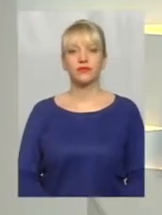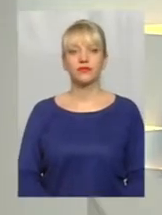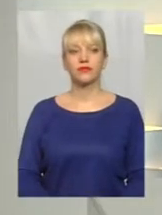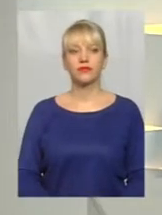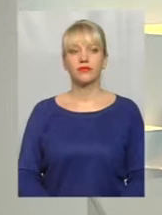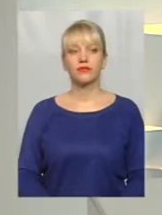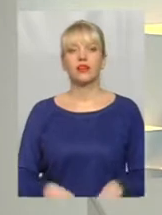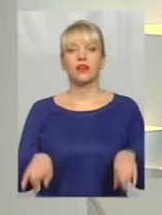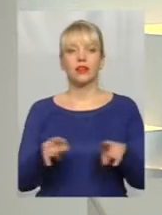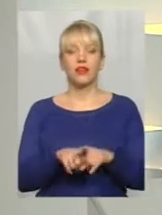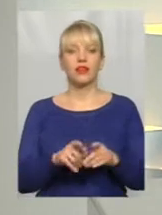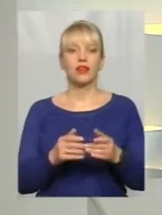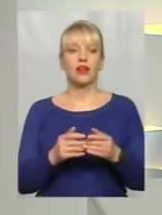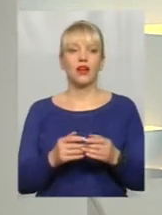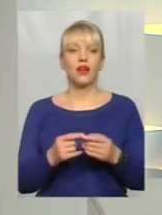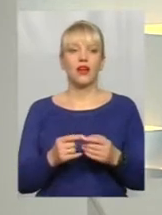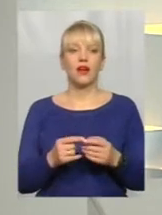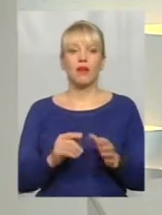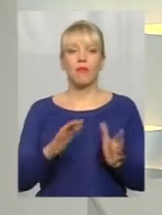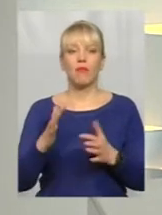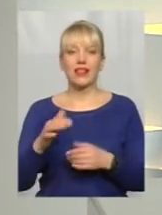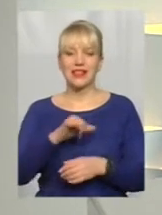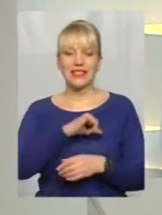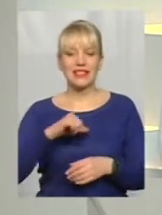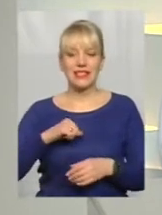Такі от моменти самокритики провинали.